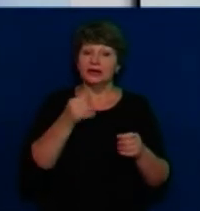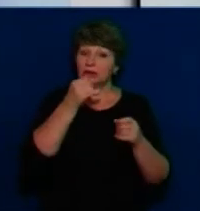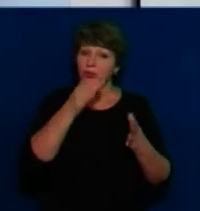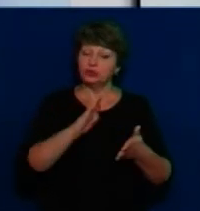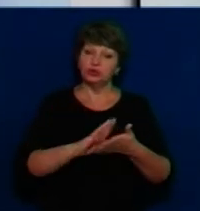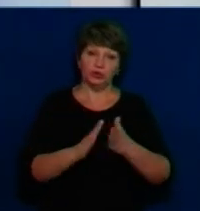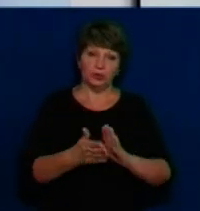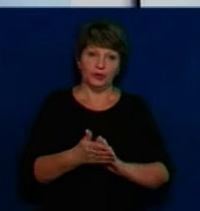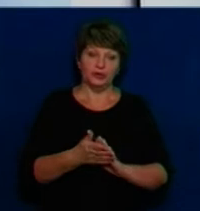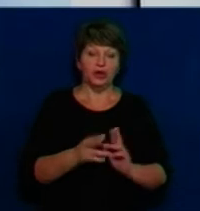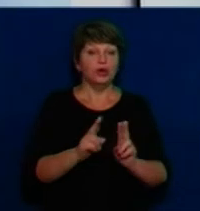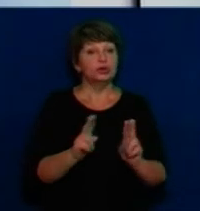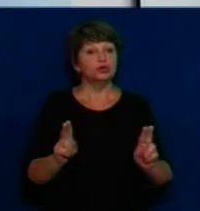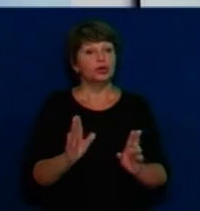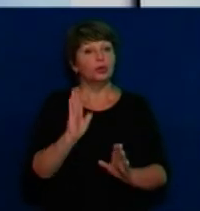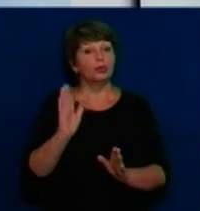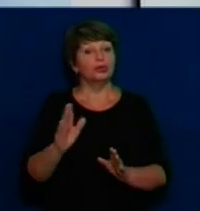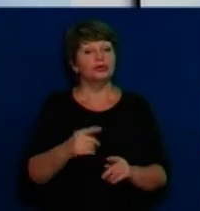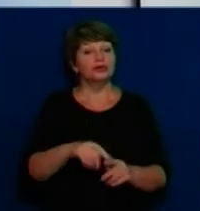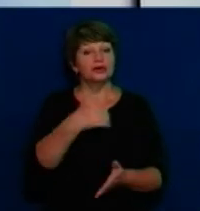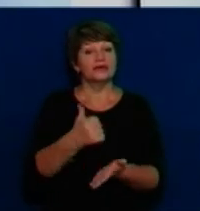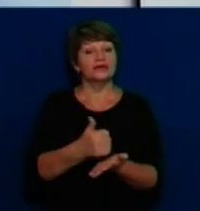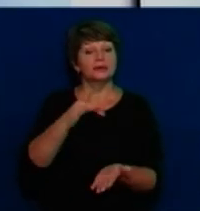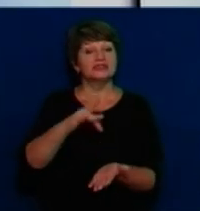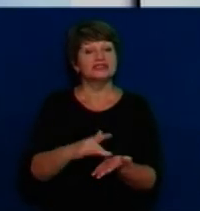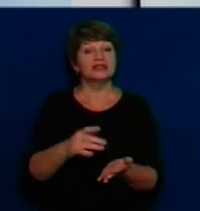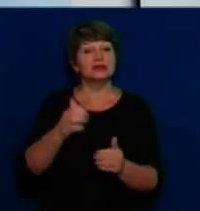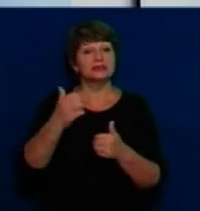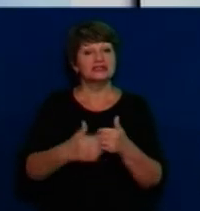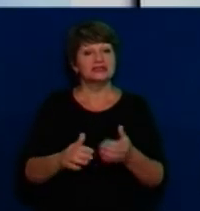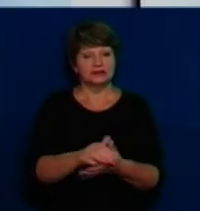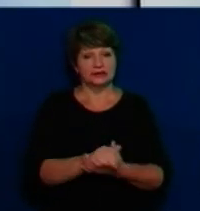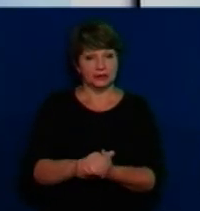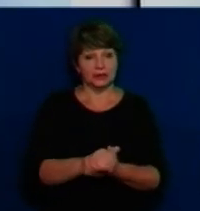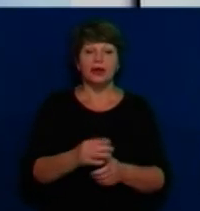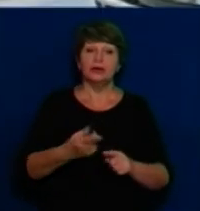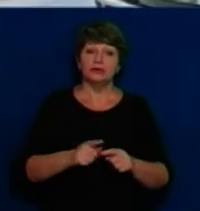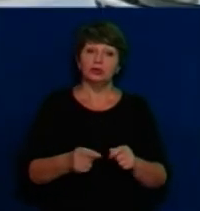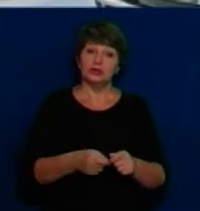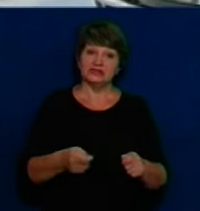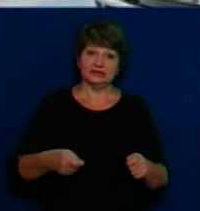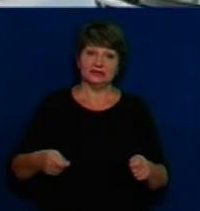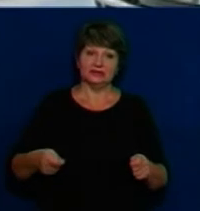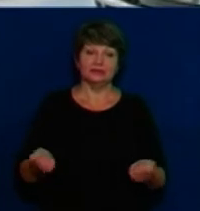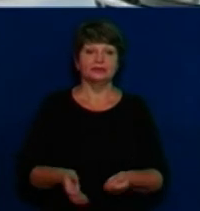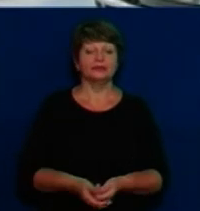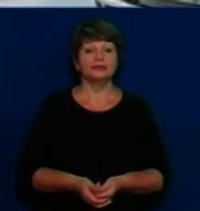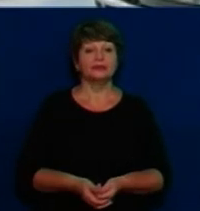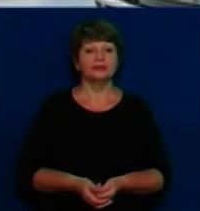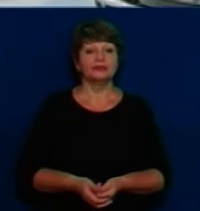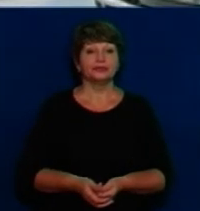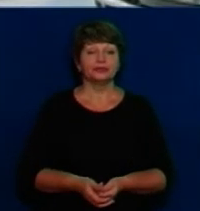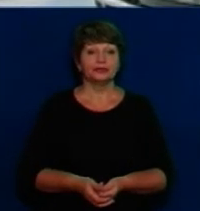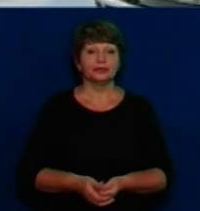домовитися, хто буде адмінцентром серед цих громад. Тому і гальмується процес. Дякую вам за відповіді,